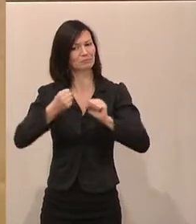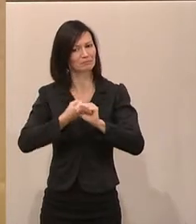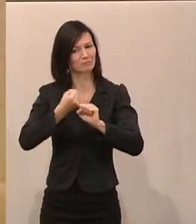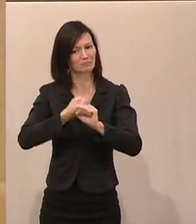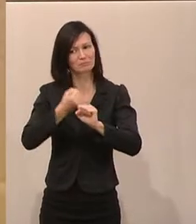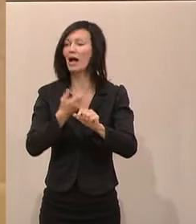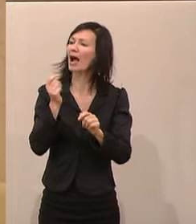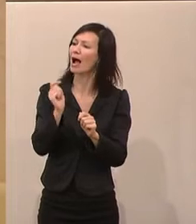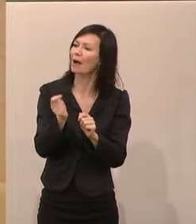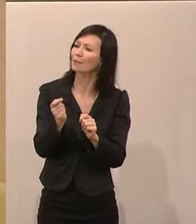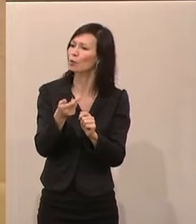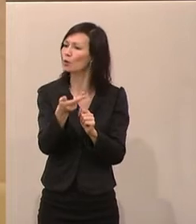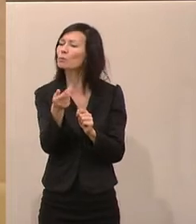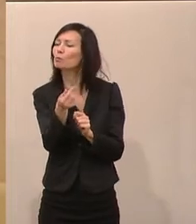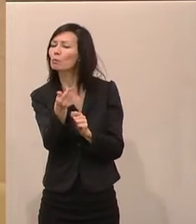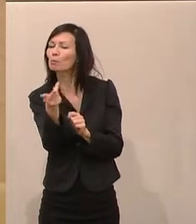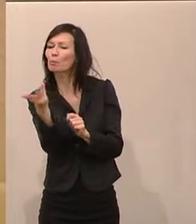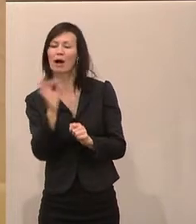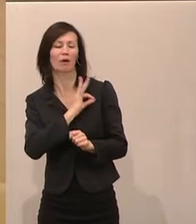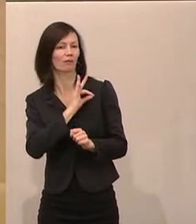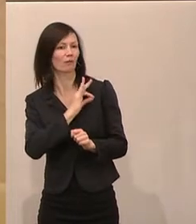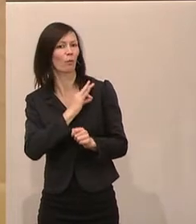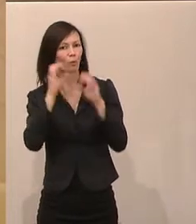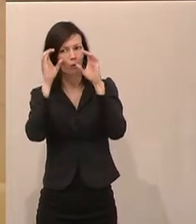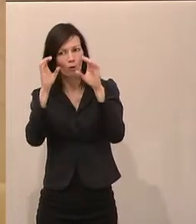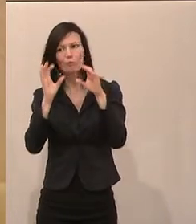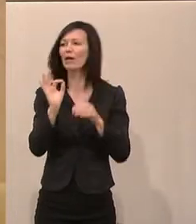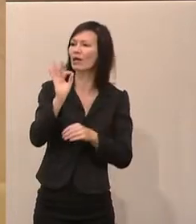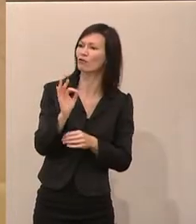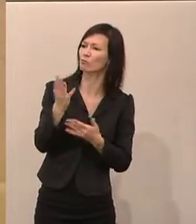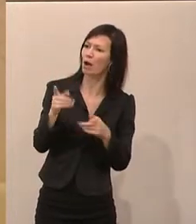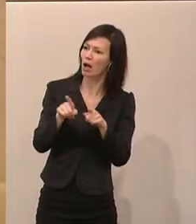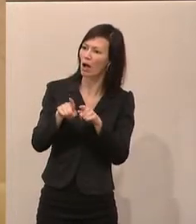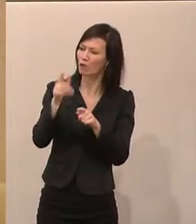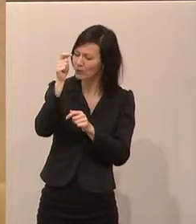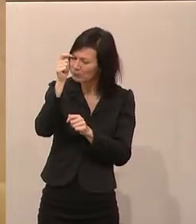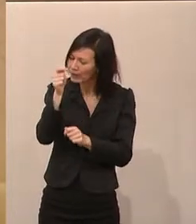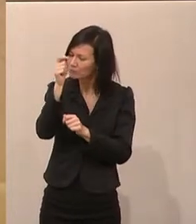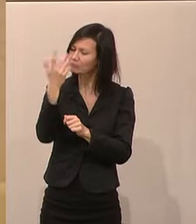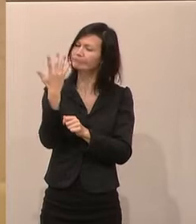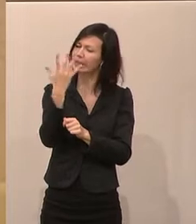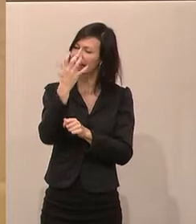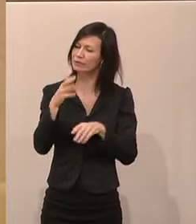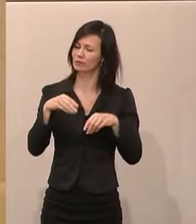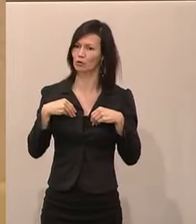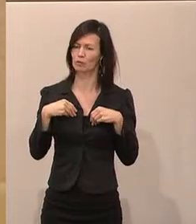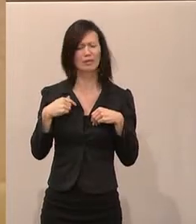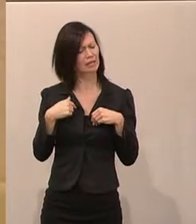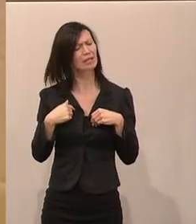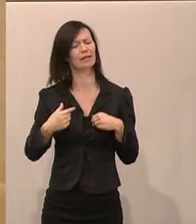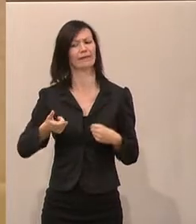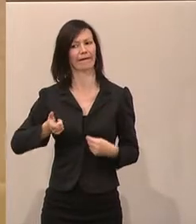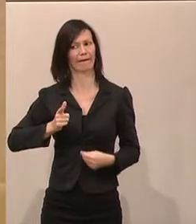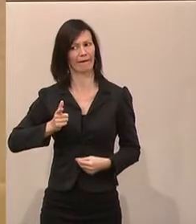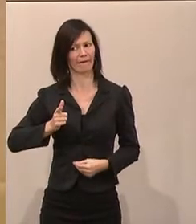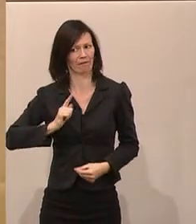Abgeordneten, Kollegen, bei einigen Kollegen der FPÖ und ÖVP wertgeschätzt wurde. Ich gehe fest davon aus, das